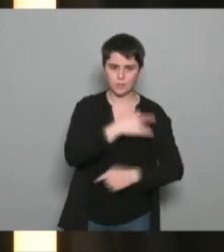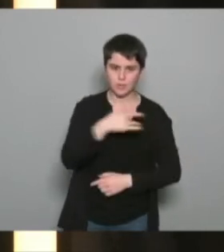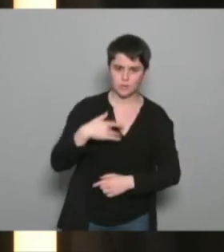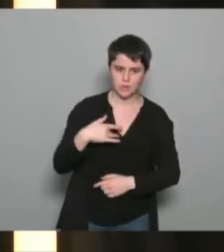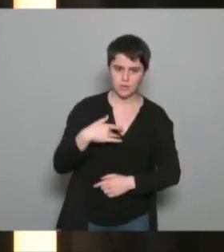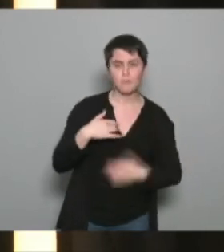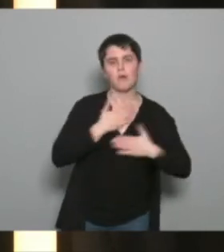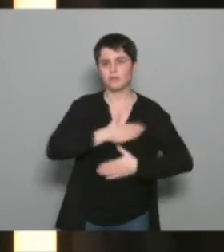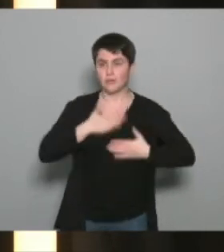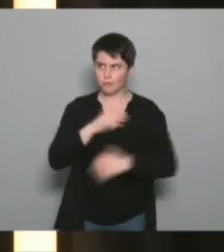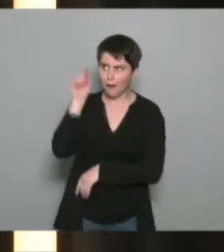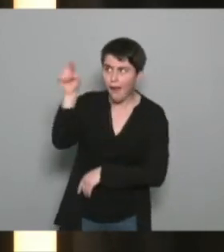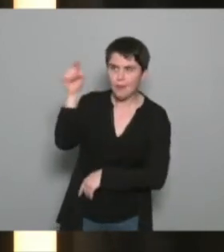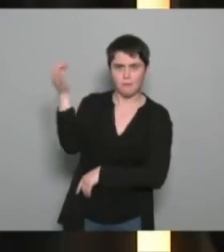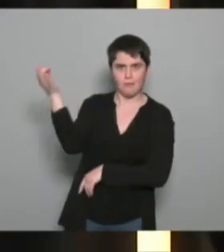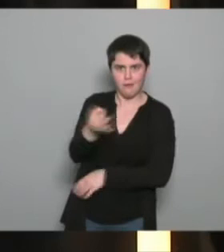très content d'entendre ça